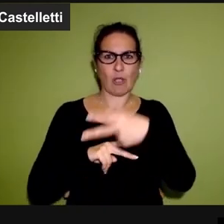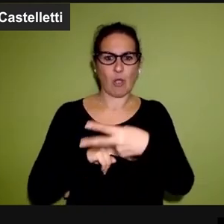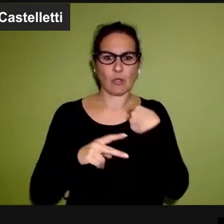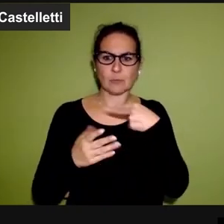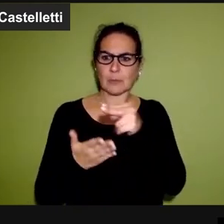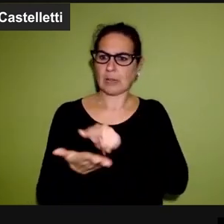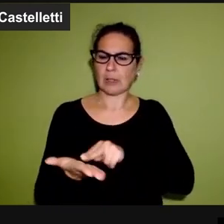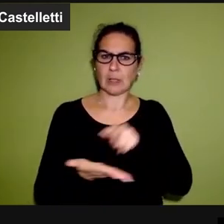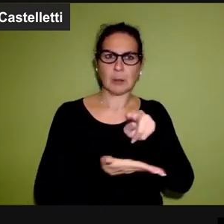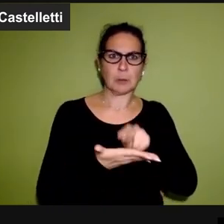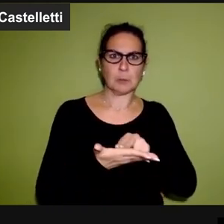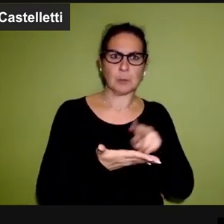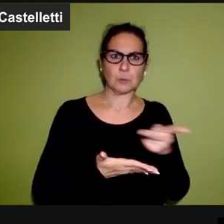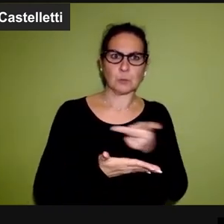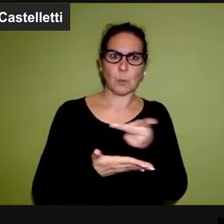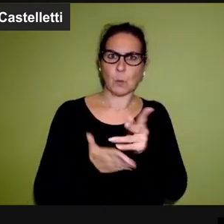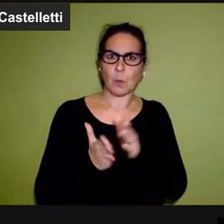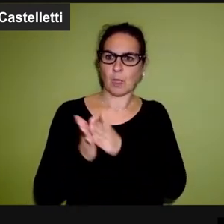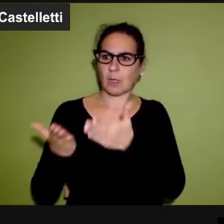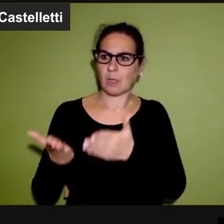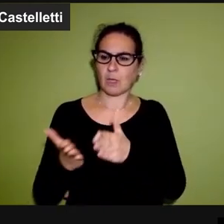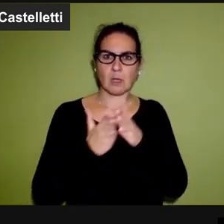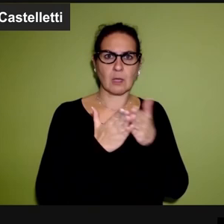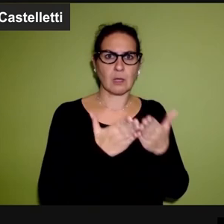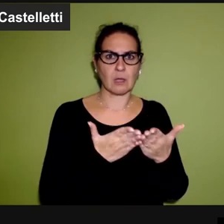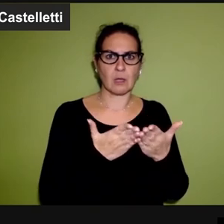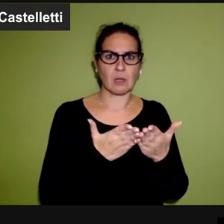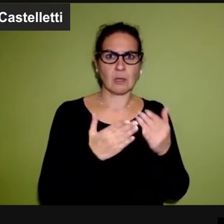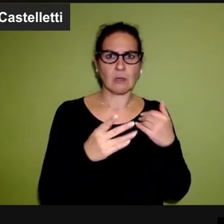tutte e due scritto dei libri, molti,